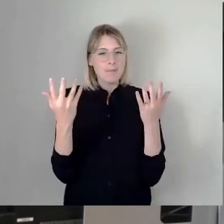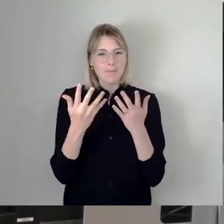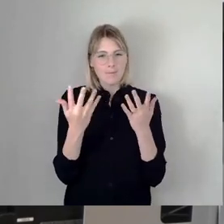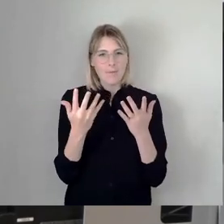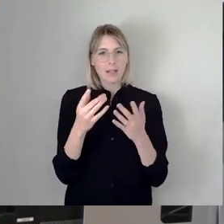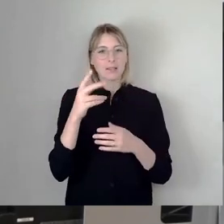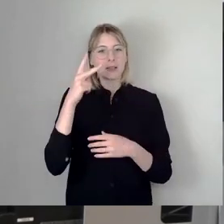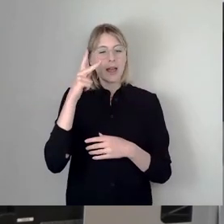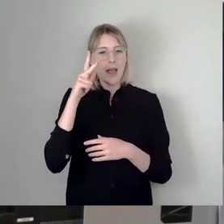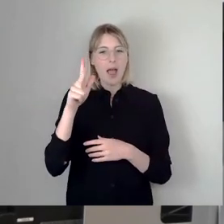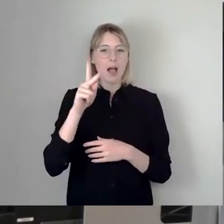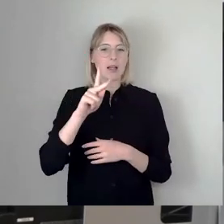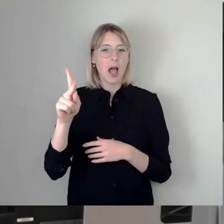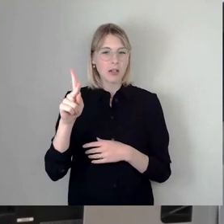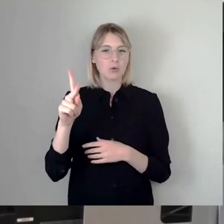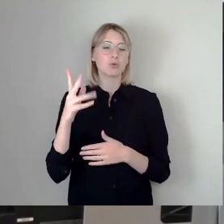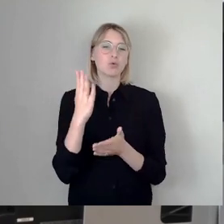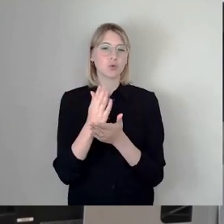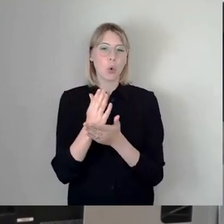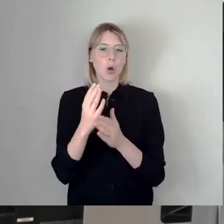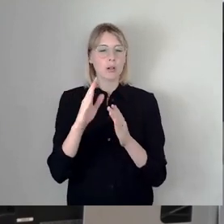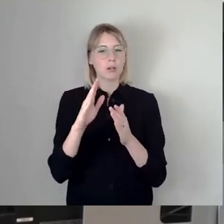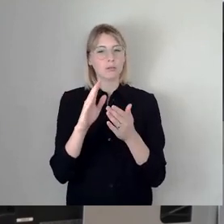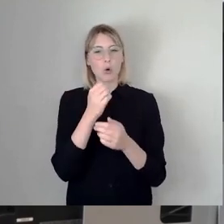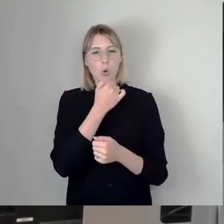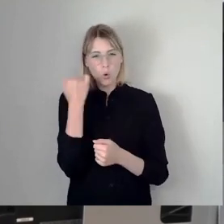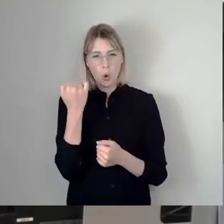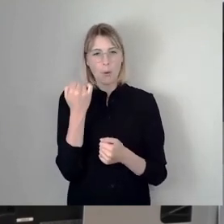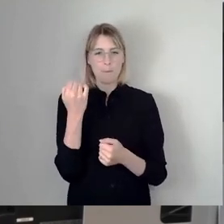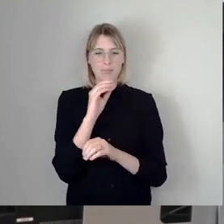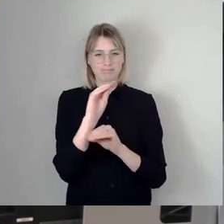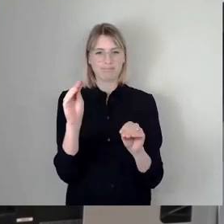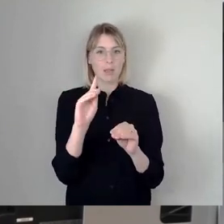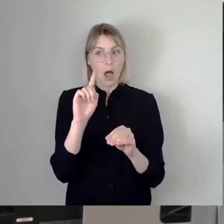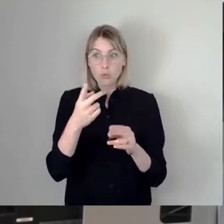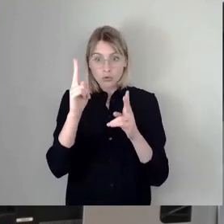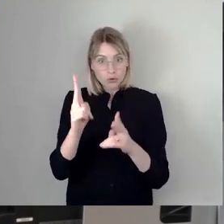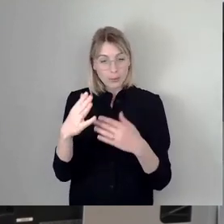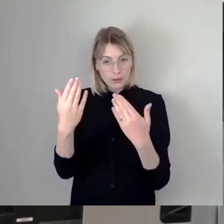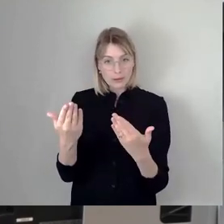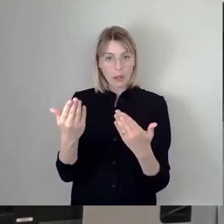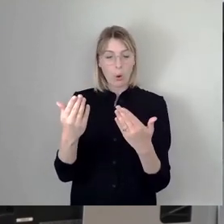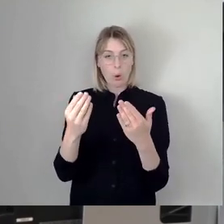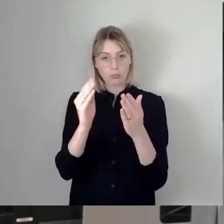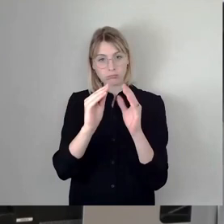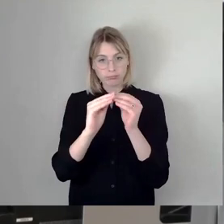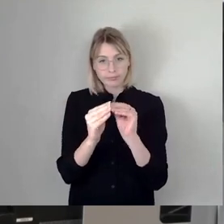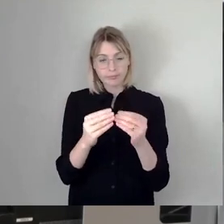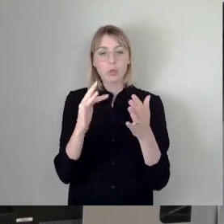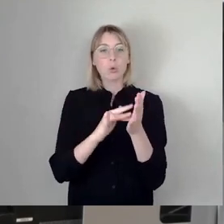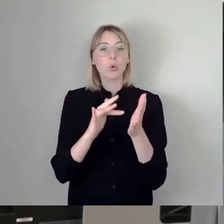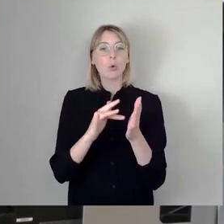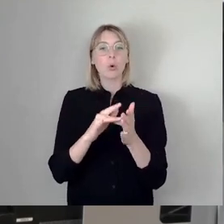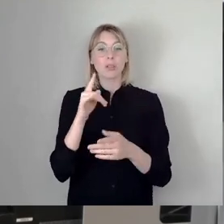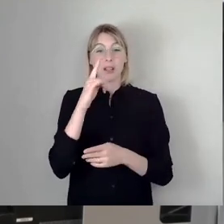skizziert und die ist auch berechtigt, sie zu skizzieren, weil wenn ich etwas